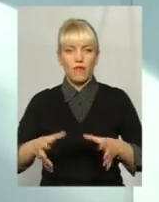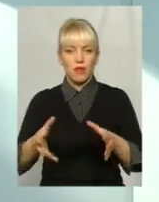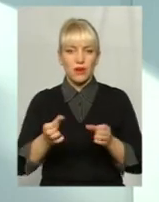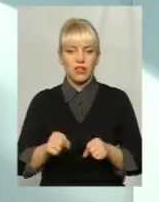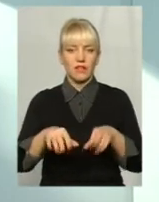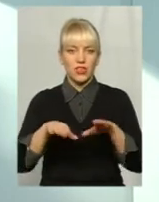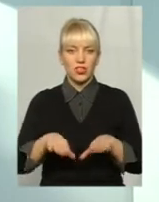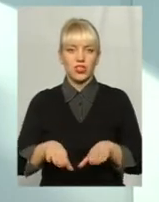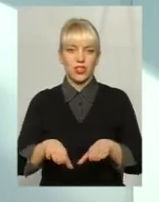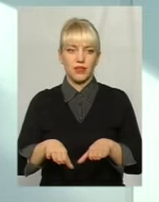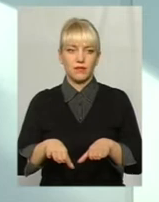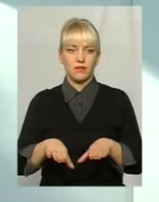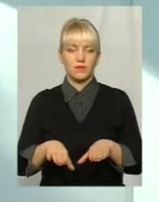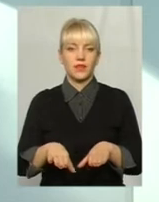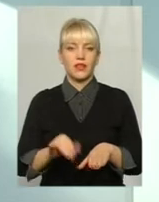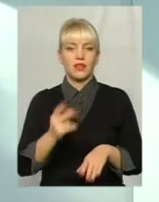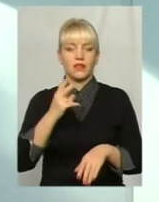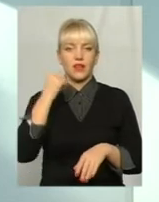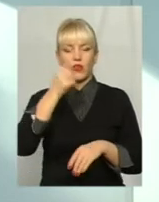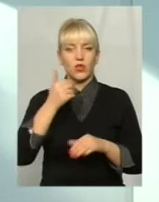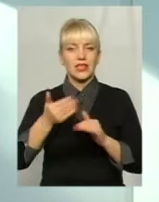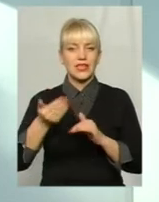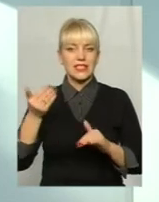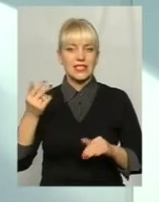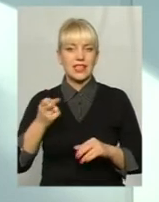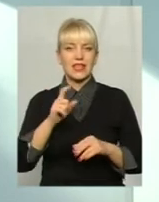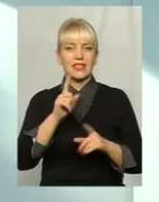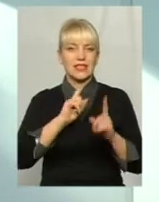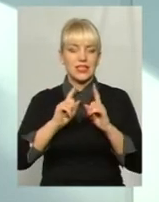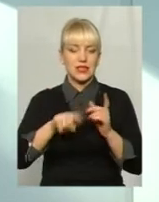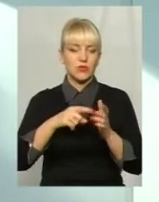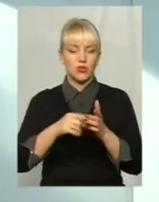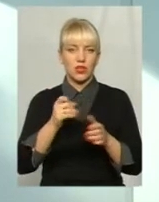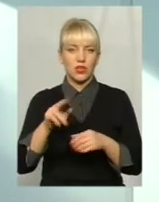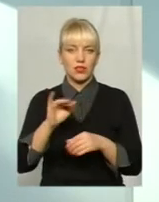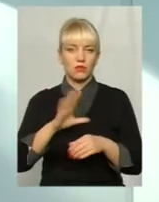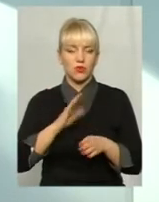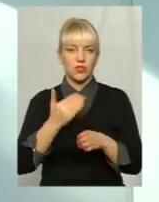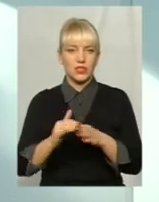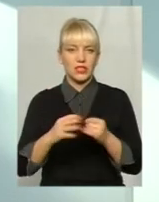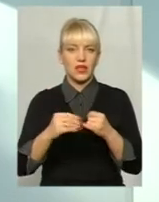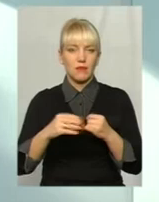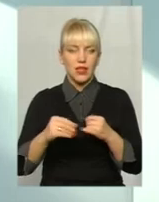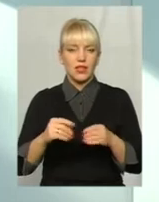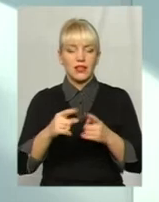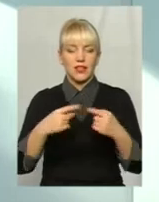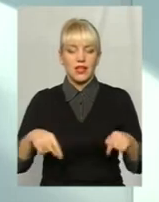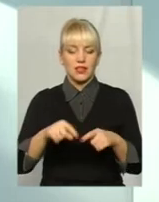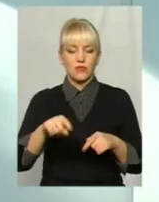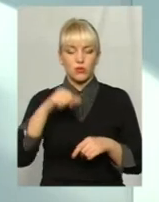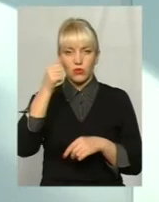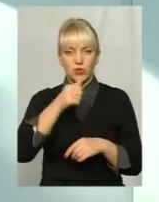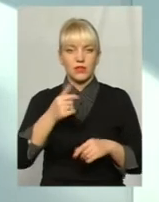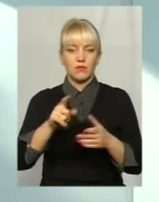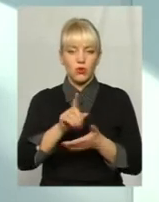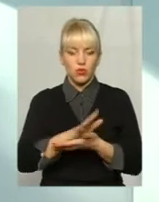рішення і два роки назад на сесії міської ради були виділені земельні ділянки. цьому році ця робота продовжена. Тільки в цьому